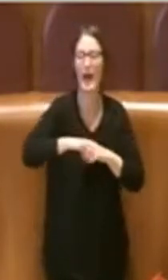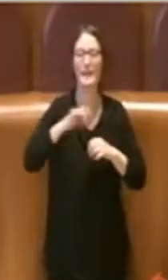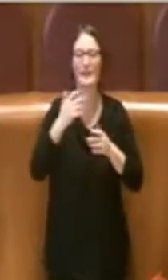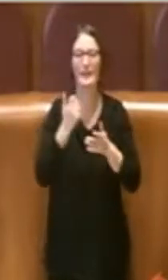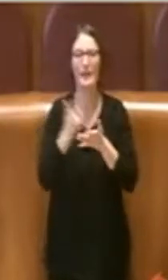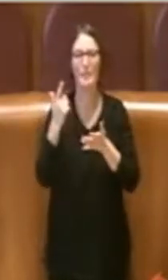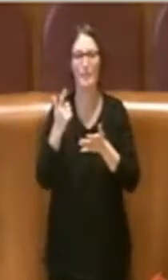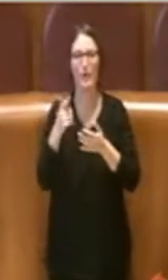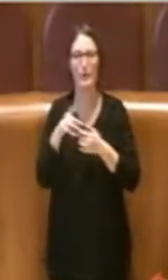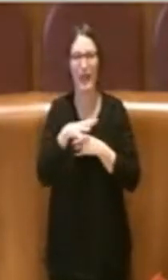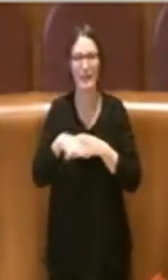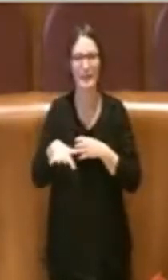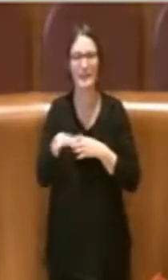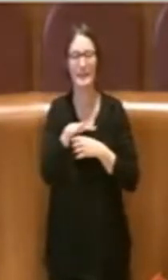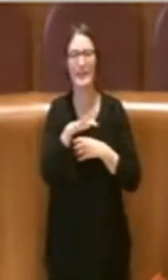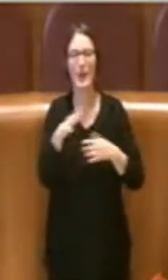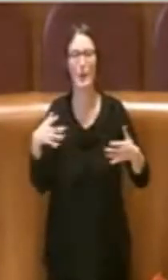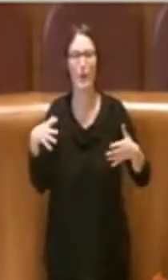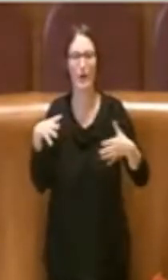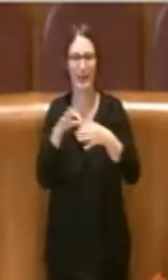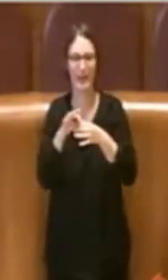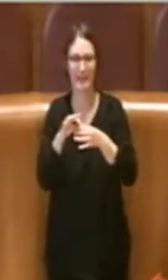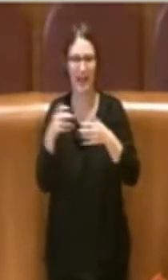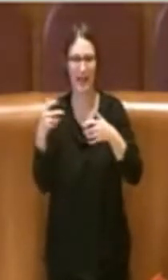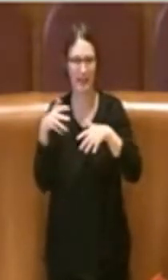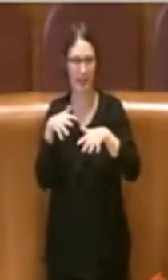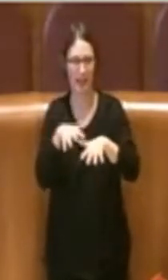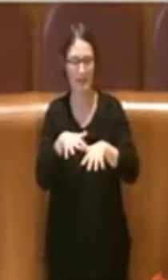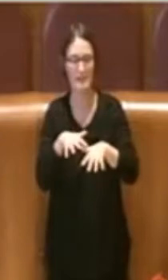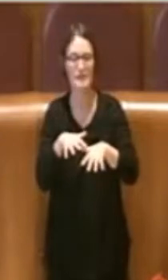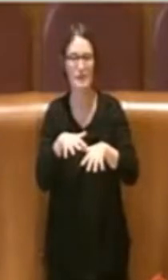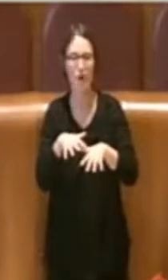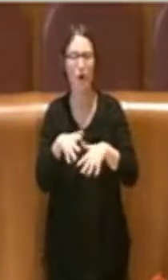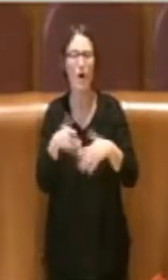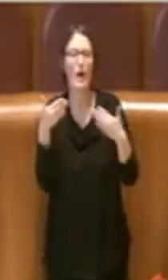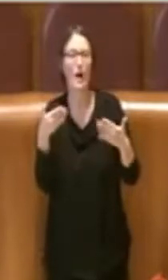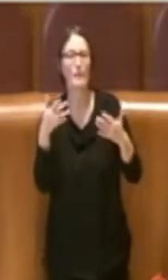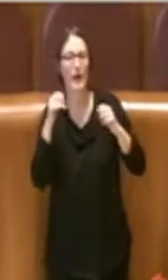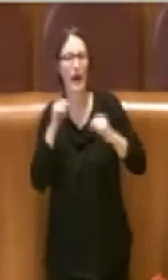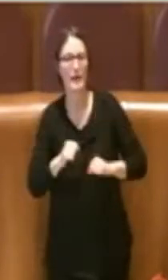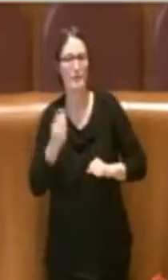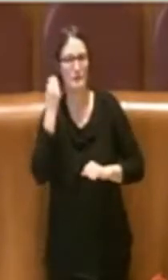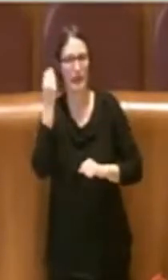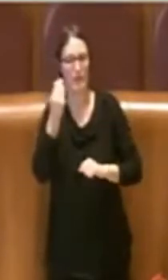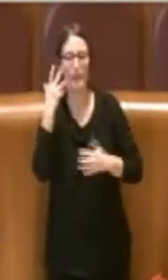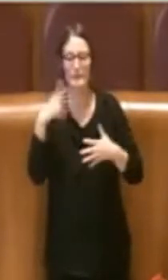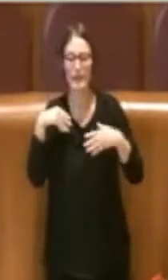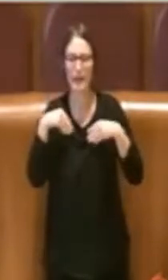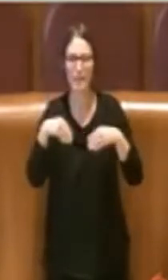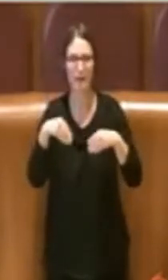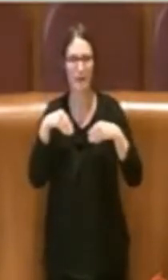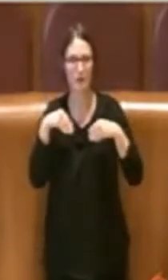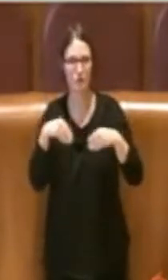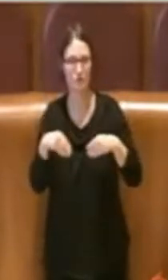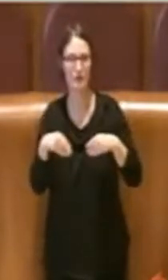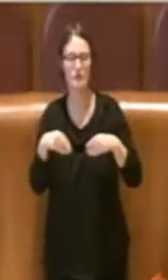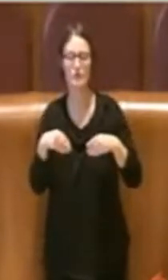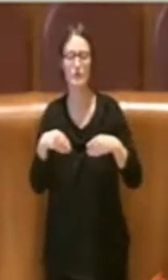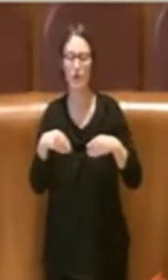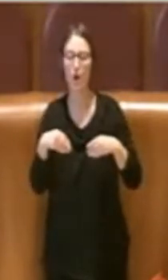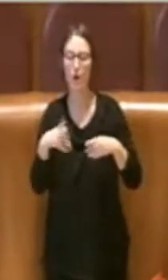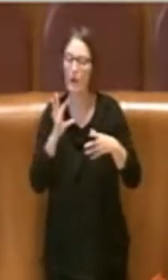pensare a una partecipazione dei mercati alla raccolta, riuso,